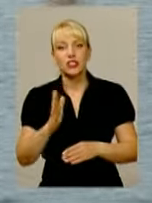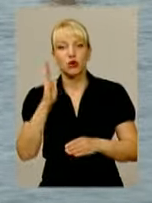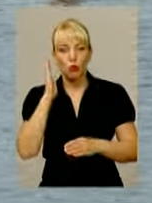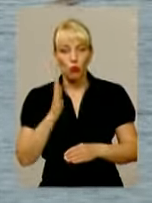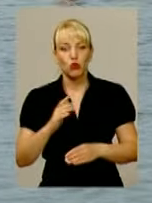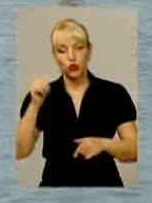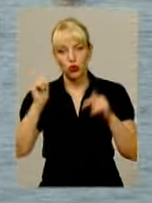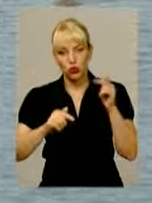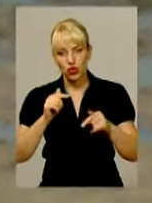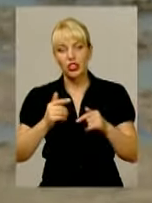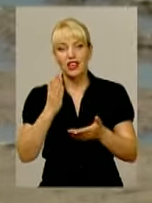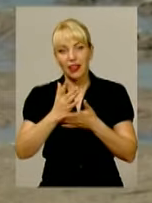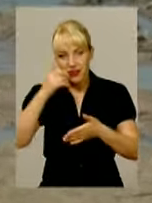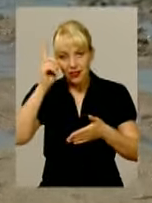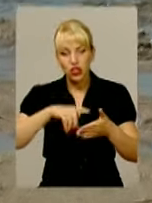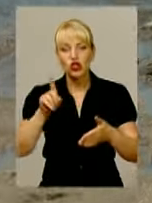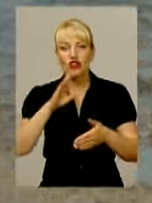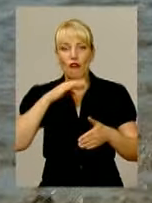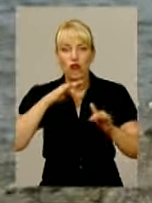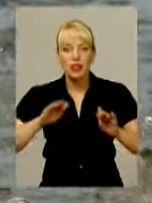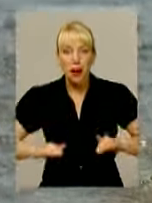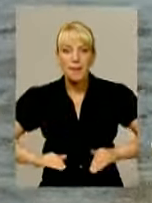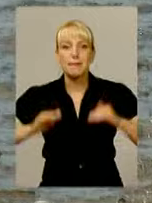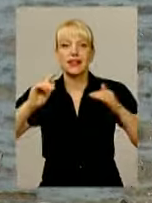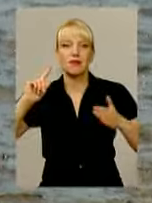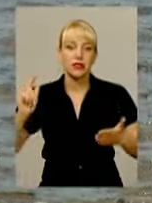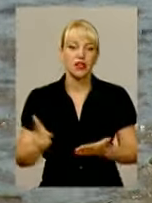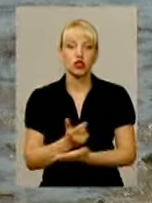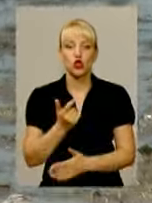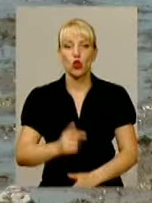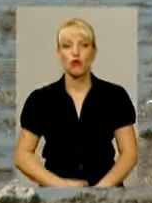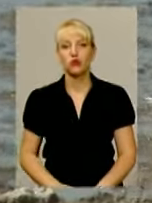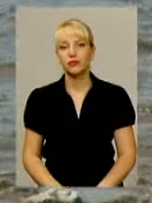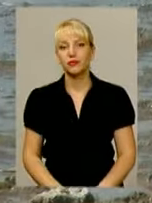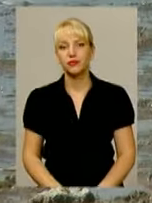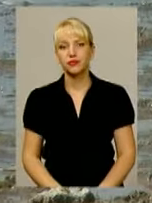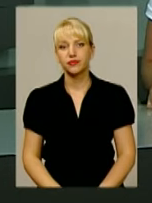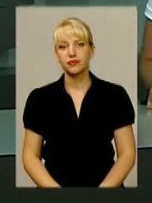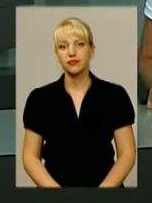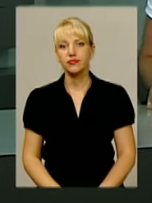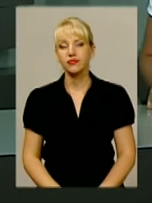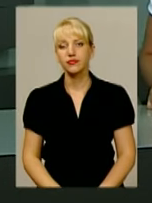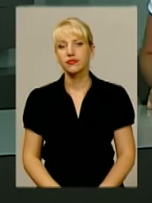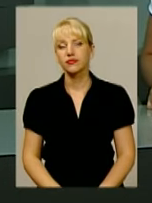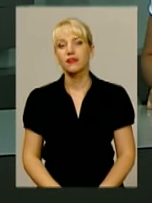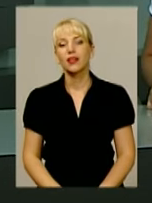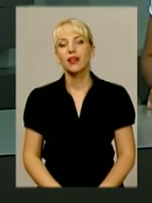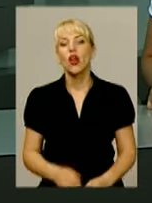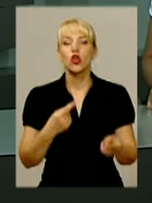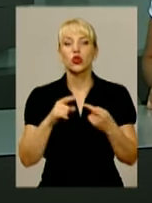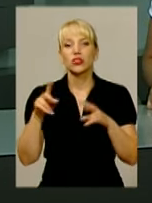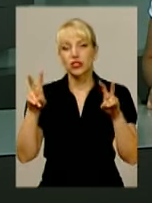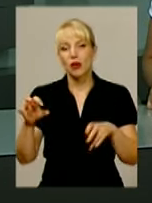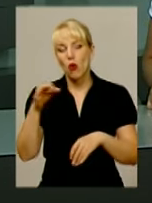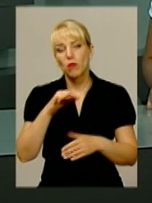води у річках знову підніметься. Світлана Русіна, Андрій Лазарук. Для інформаційного випуску. До інших тем.